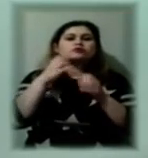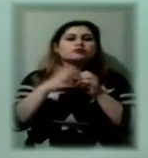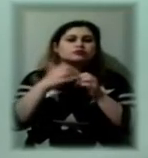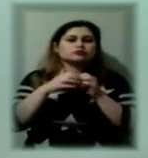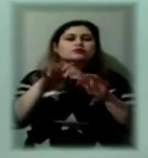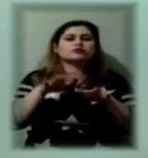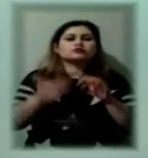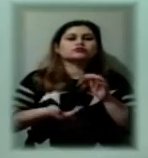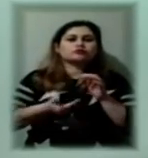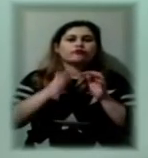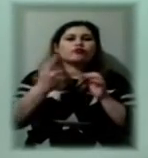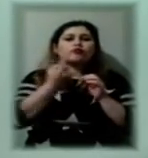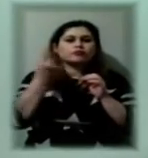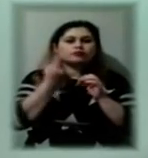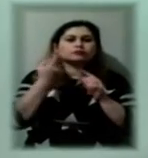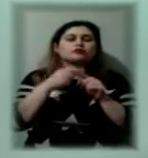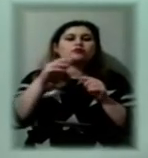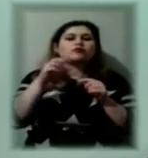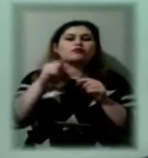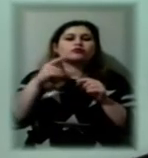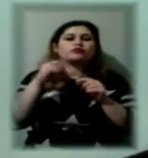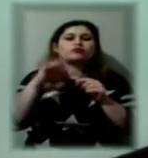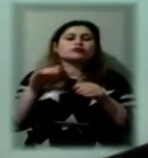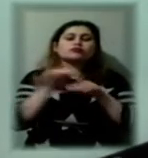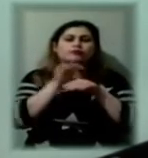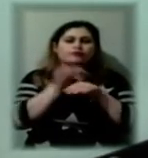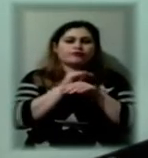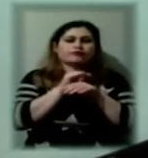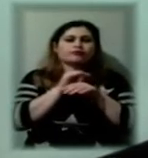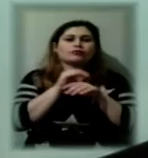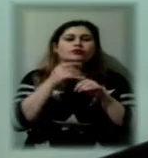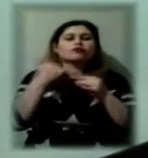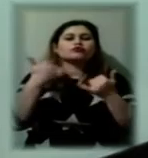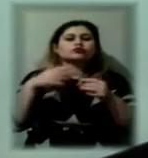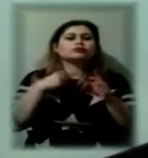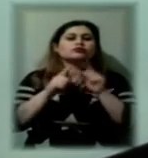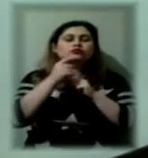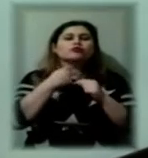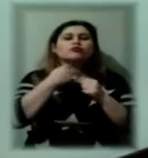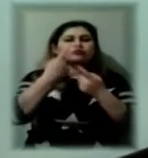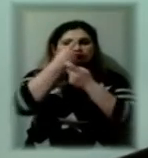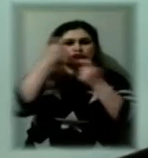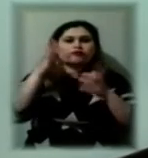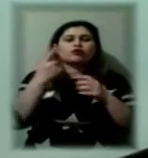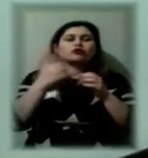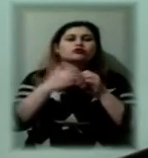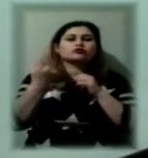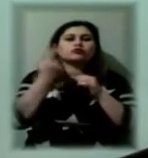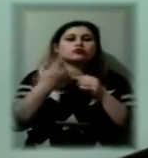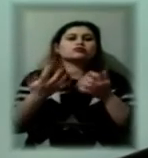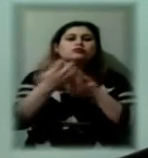нашої області будуть ангелами добра. Вже ми розпочали і оголосили по всій області збір ангеликів,